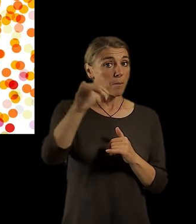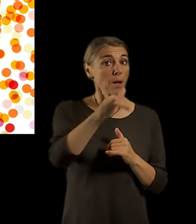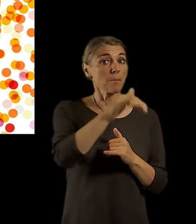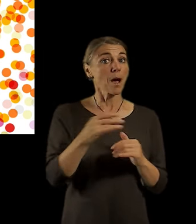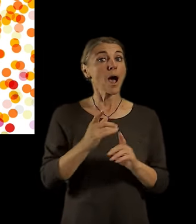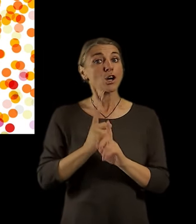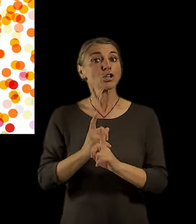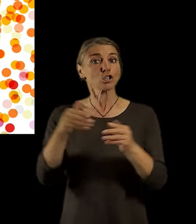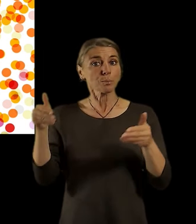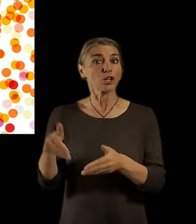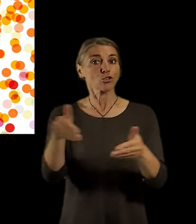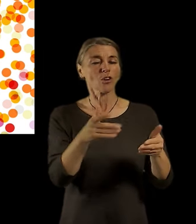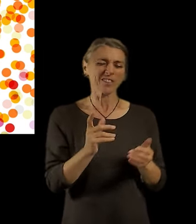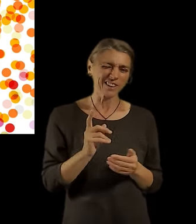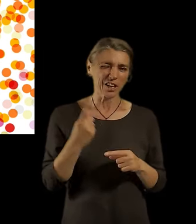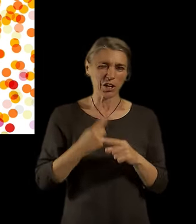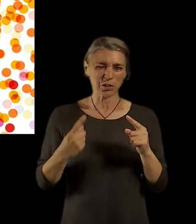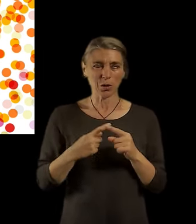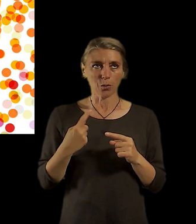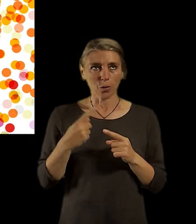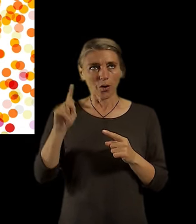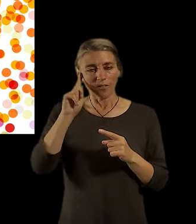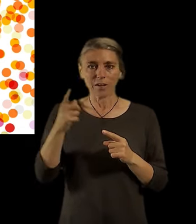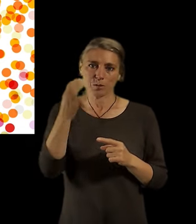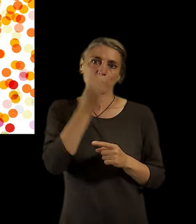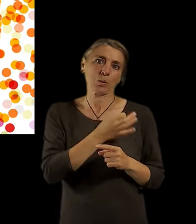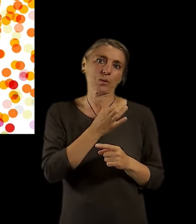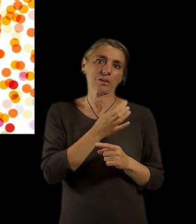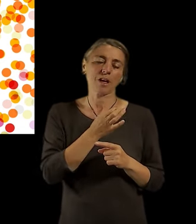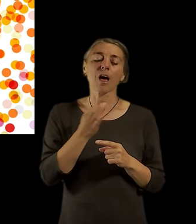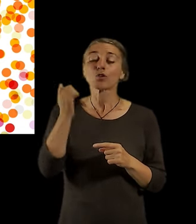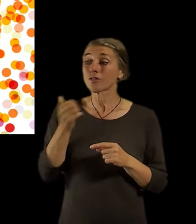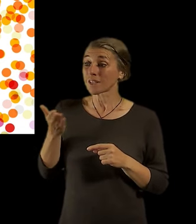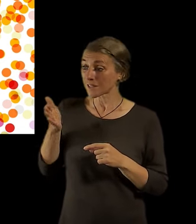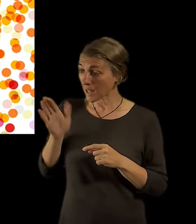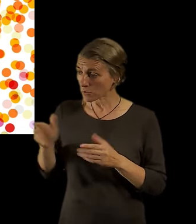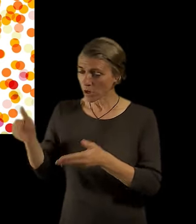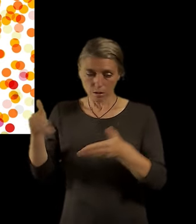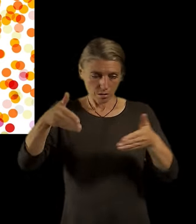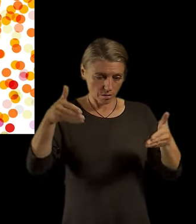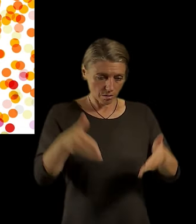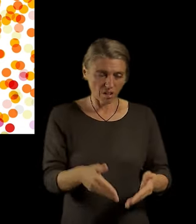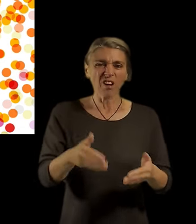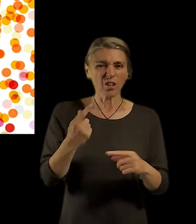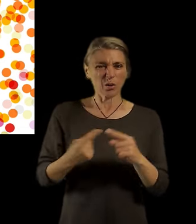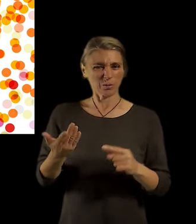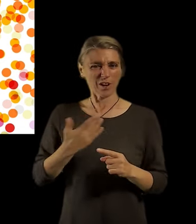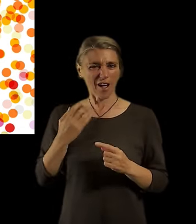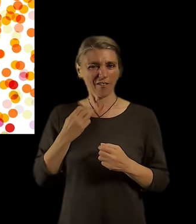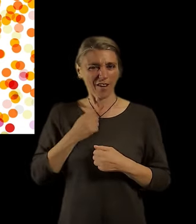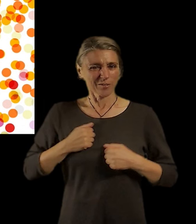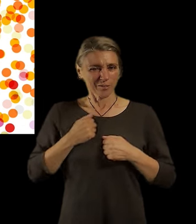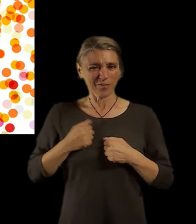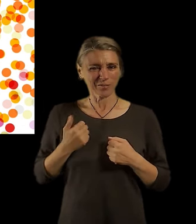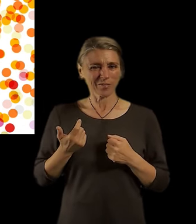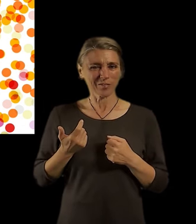stránky, která souvisí se smrtí, která je samozřejmě tragédií. A budeme se tady bavit o velkých číslech mrtvých, tak jenom pokud by vám připadlo, to